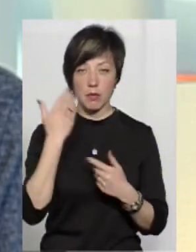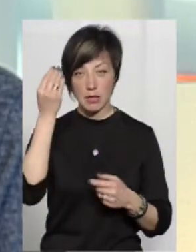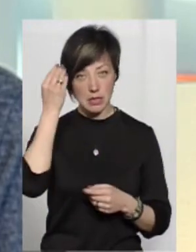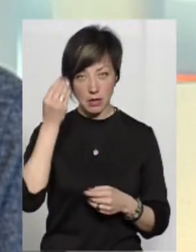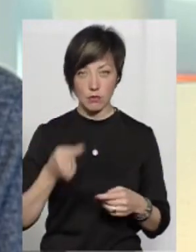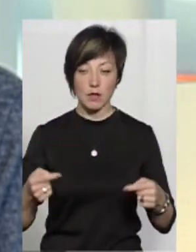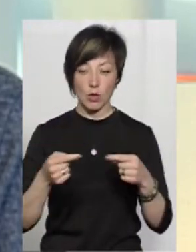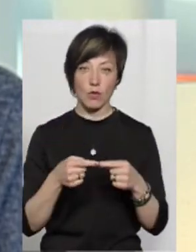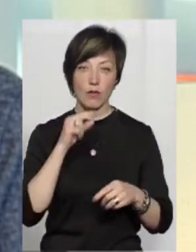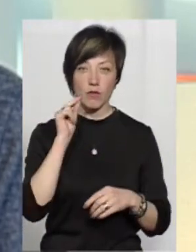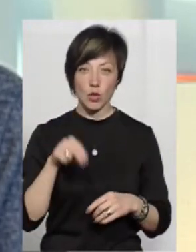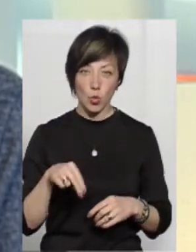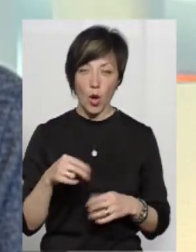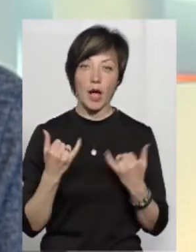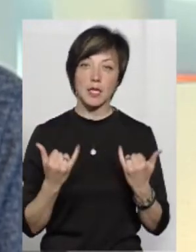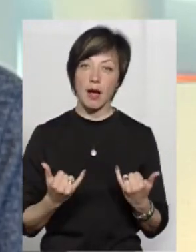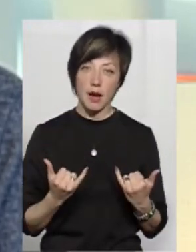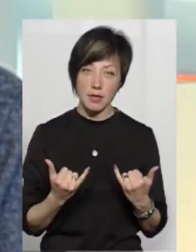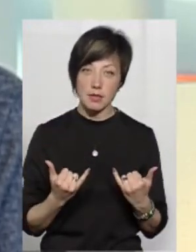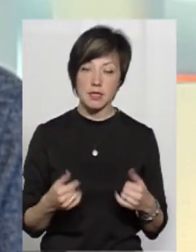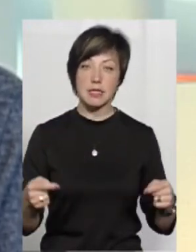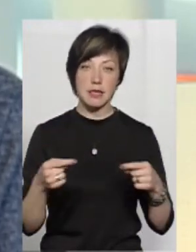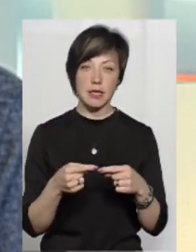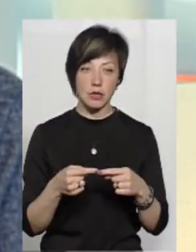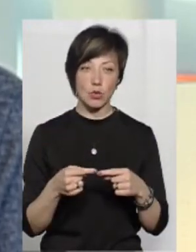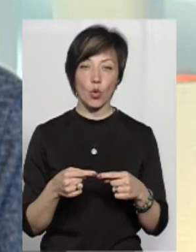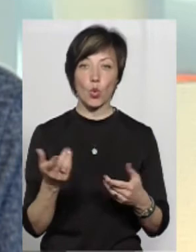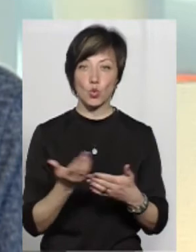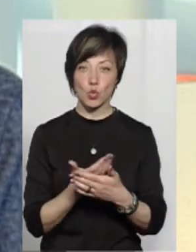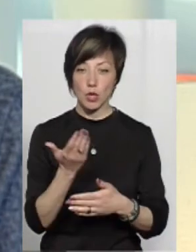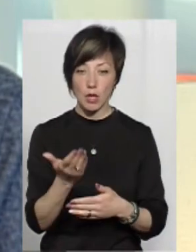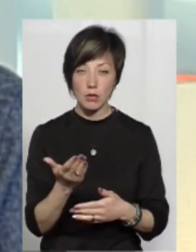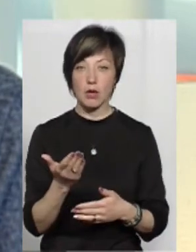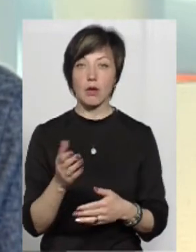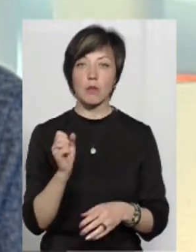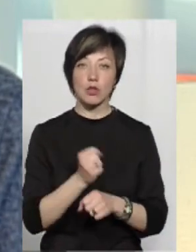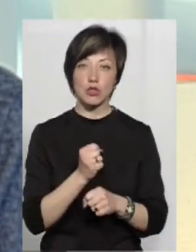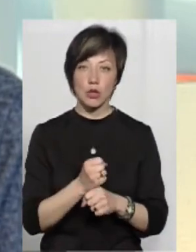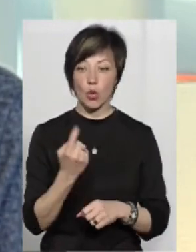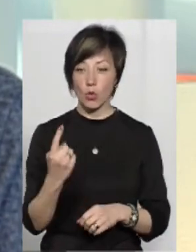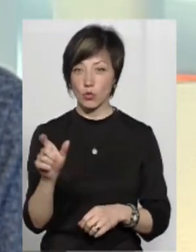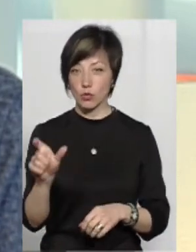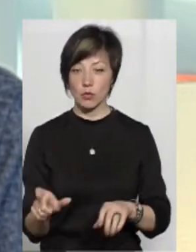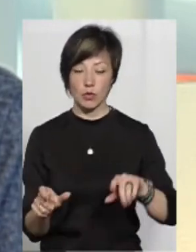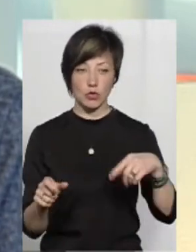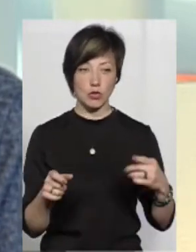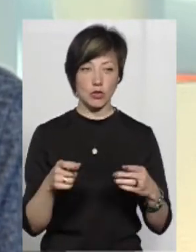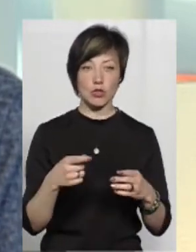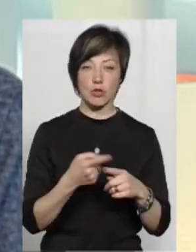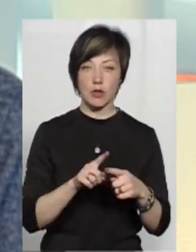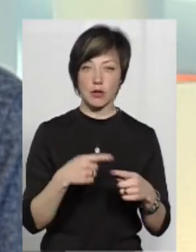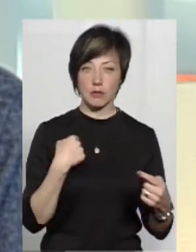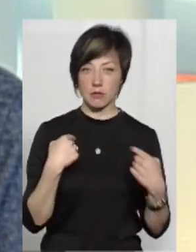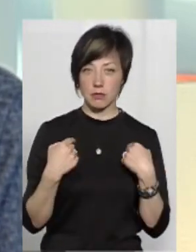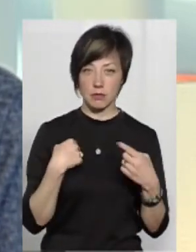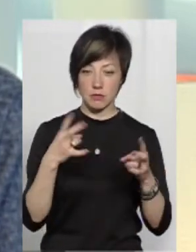сенсу встановлювати вину. Наразі, згідно того сюжету, мова йде про спричинення однієї особи, іншій особі тілесних